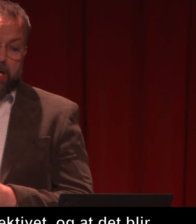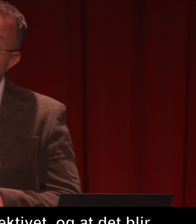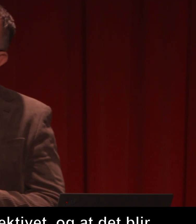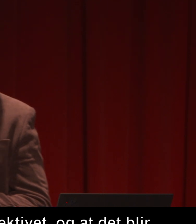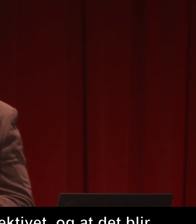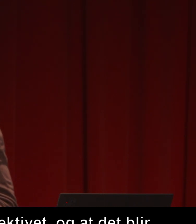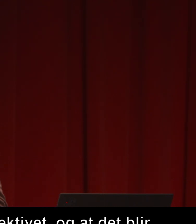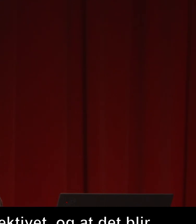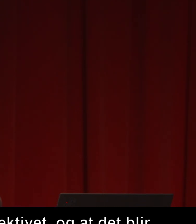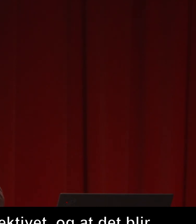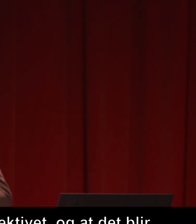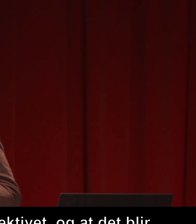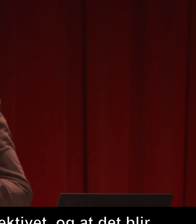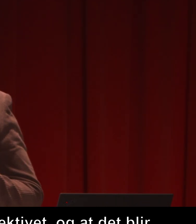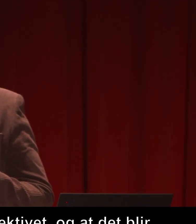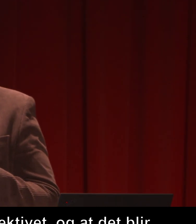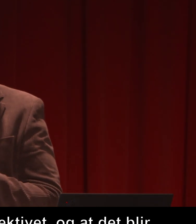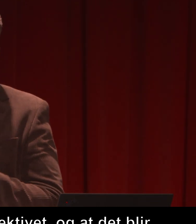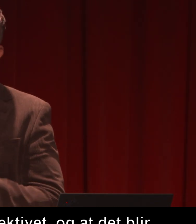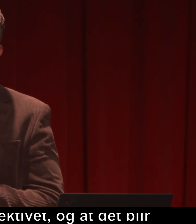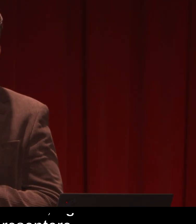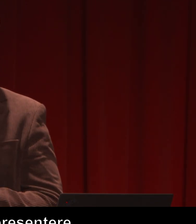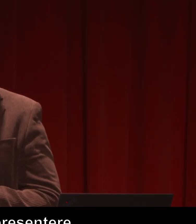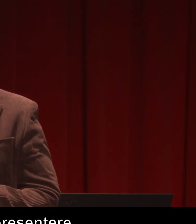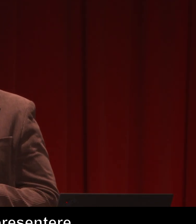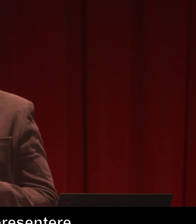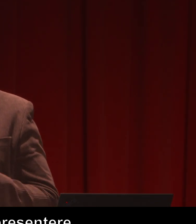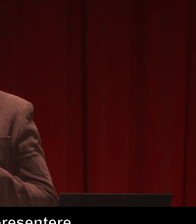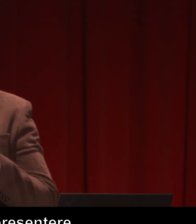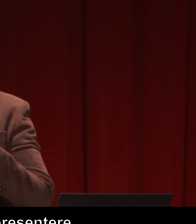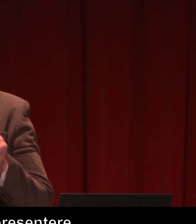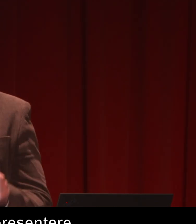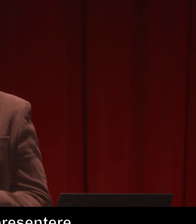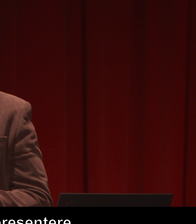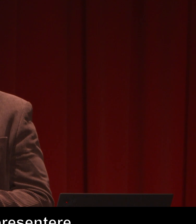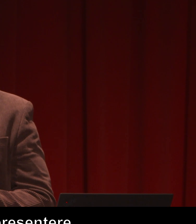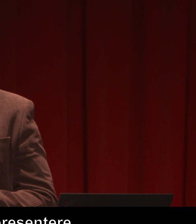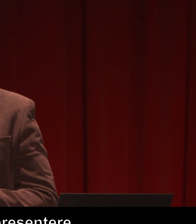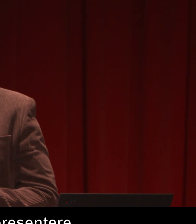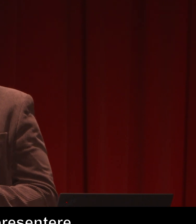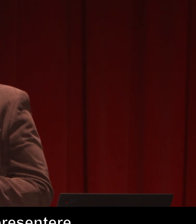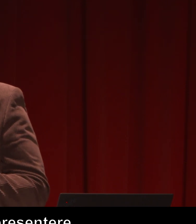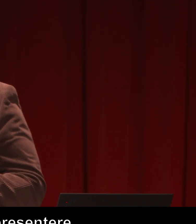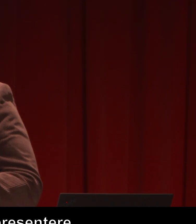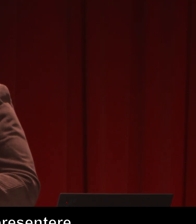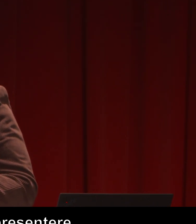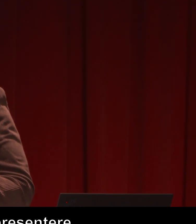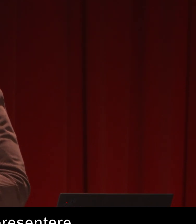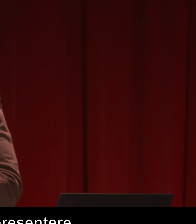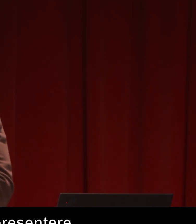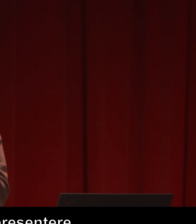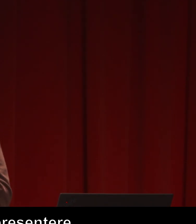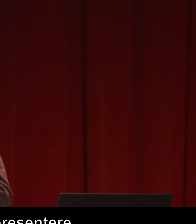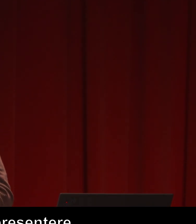Så jeg håper at damm vil fortsette å skape muligheter for de som er utenfor rammene, de som faller